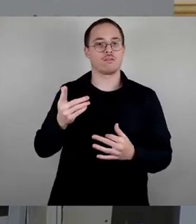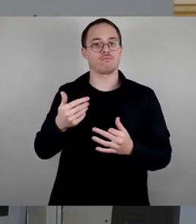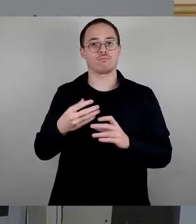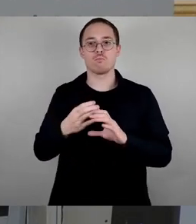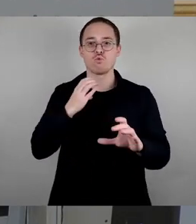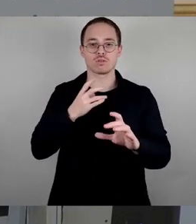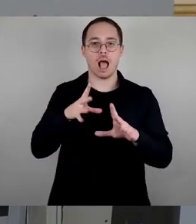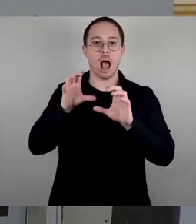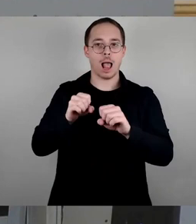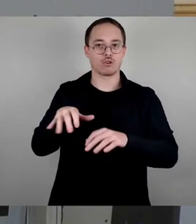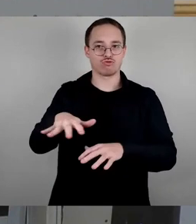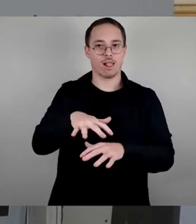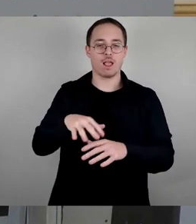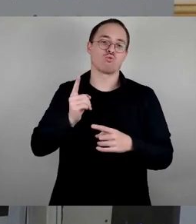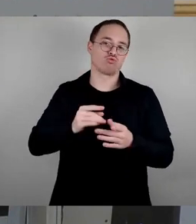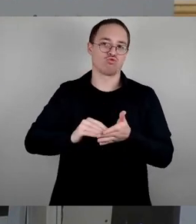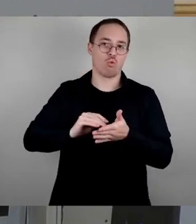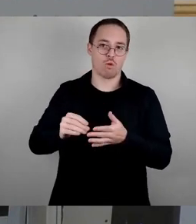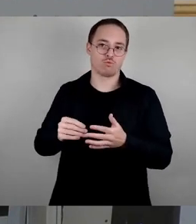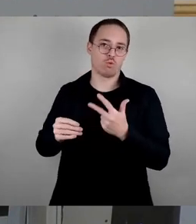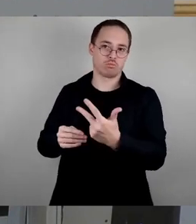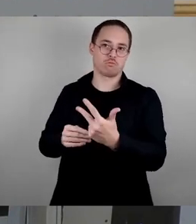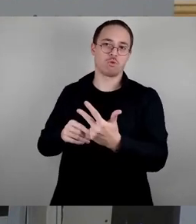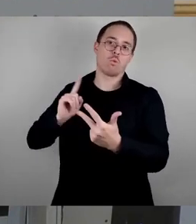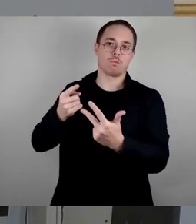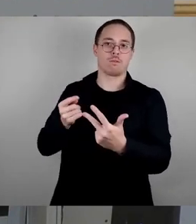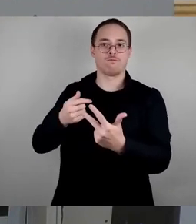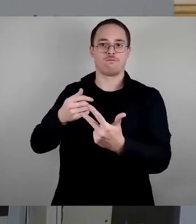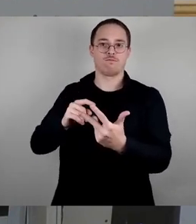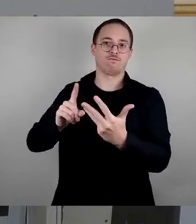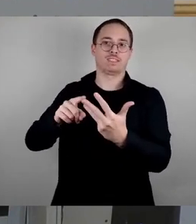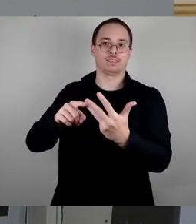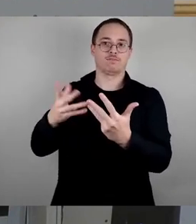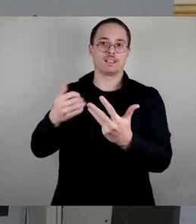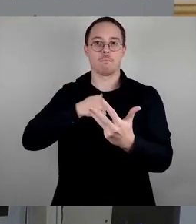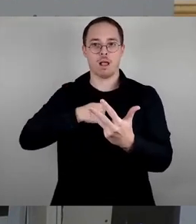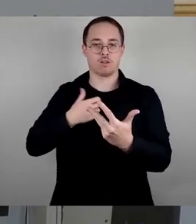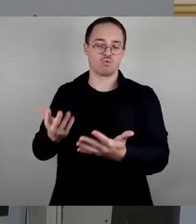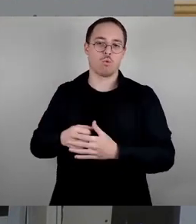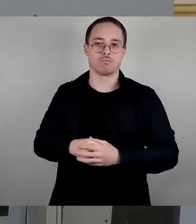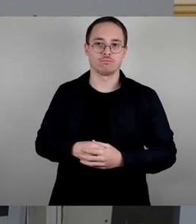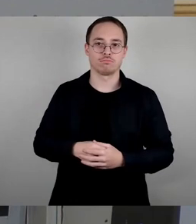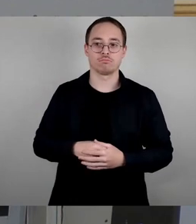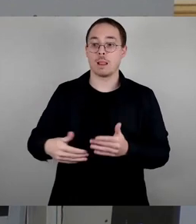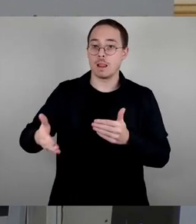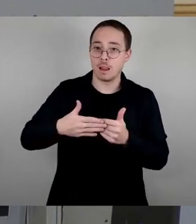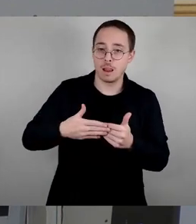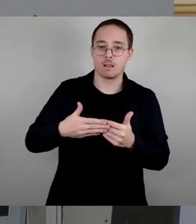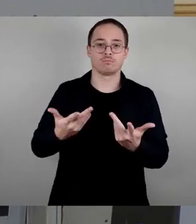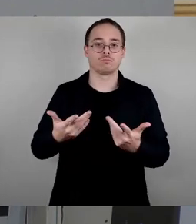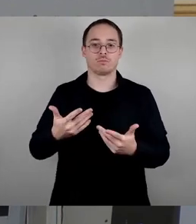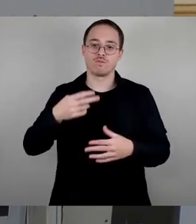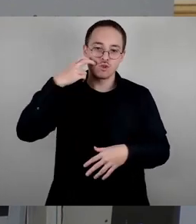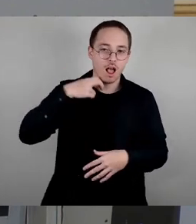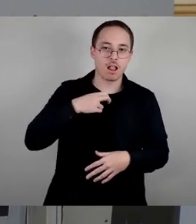Es ist bezahlbare Erholung vor der Haustür, es ist ein Treff für Jung und Alt, es ist ein Treff für verschiedene gesellschaftliche Schichten. Man kann schwimmen